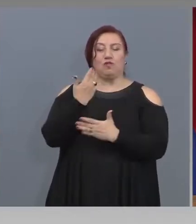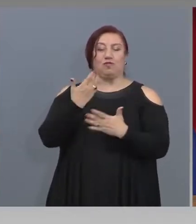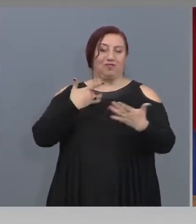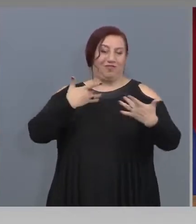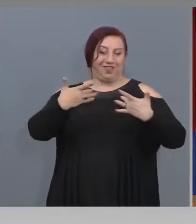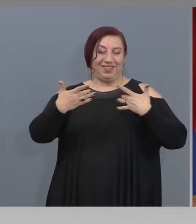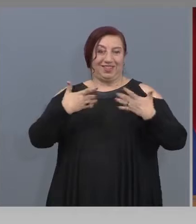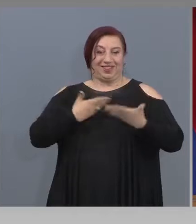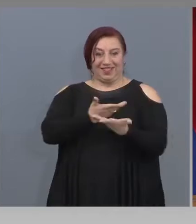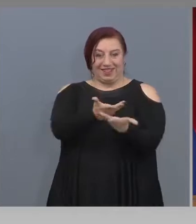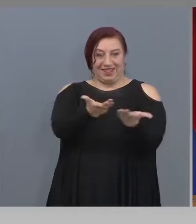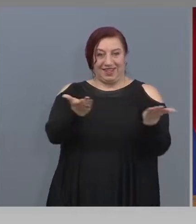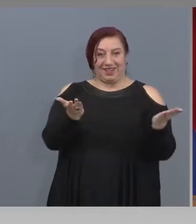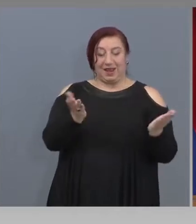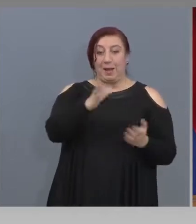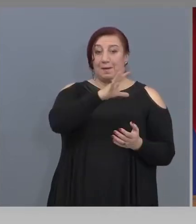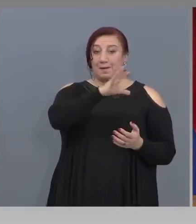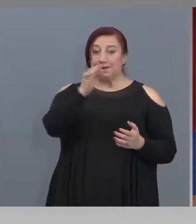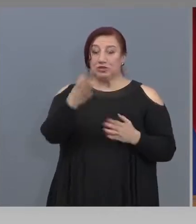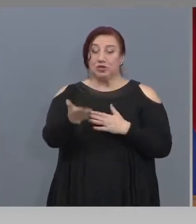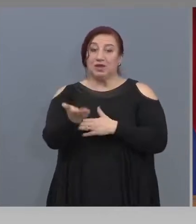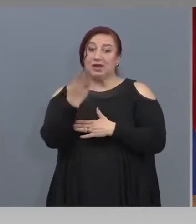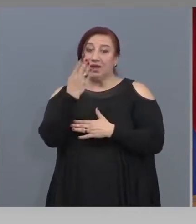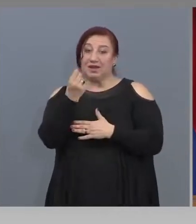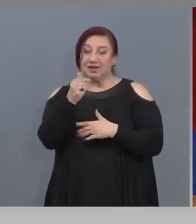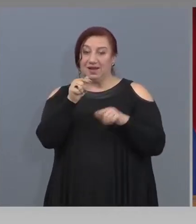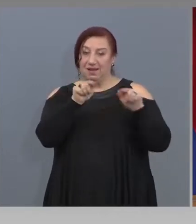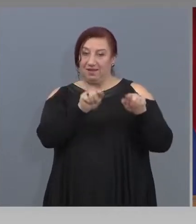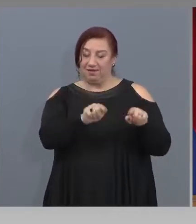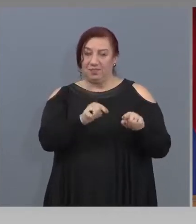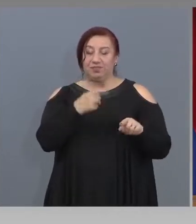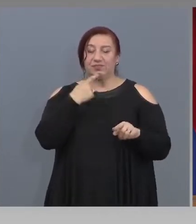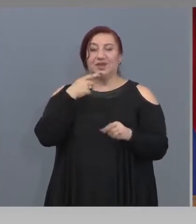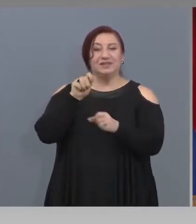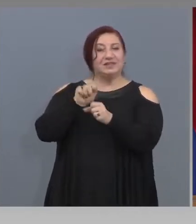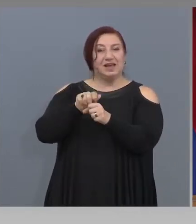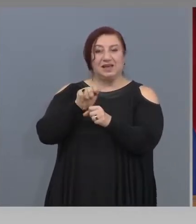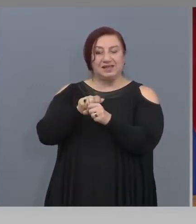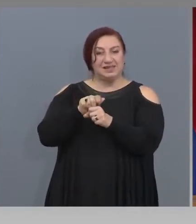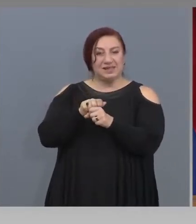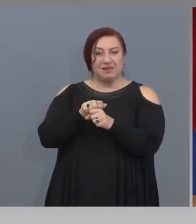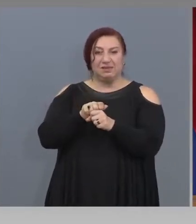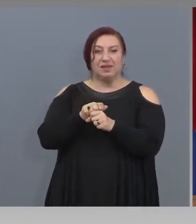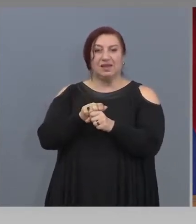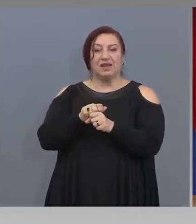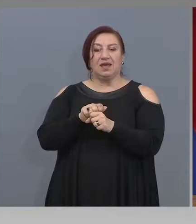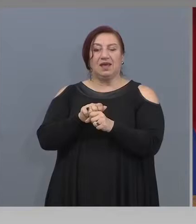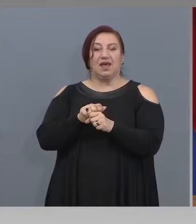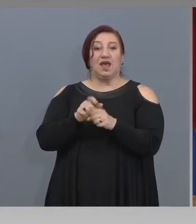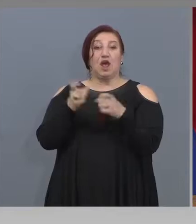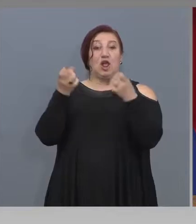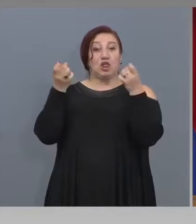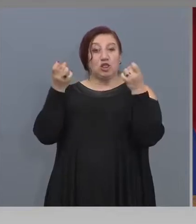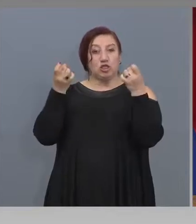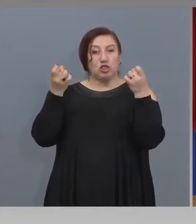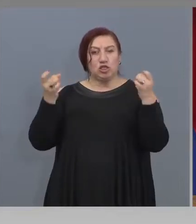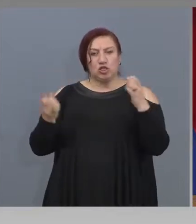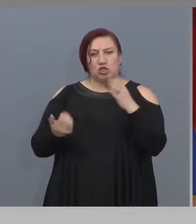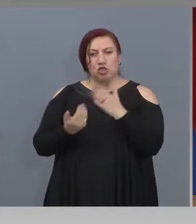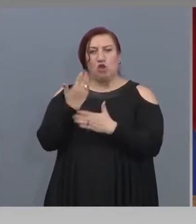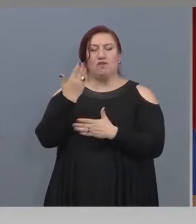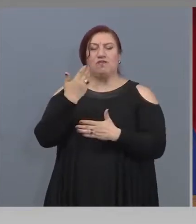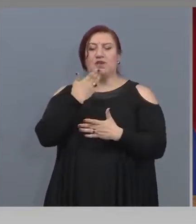постановки – 500 000 лева. За създаване на нови музикални –